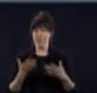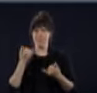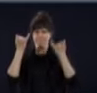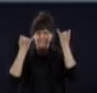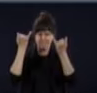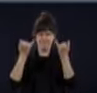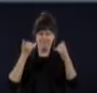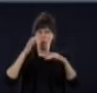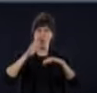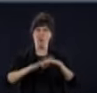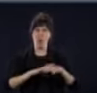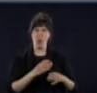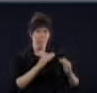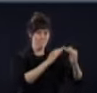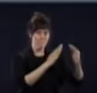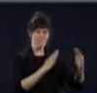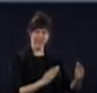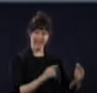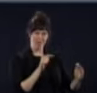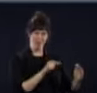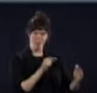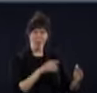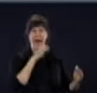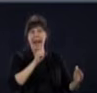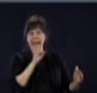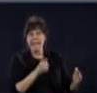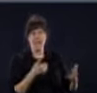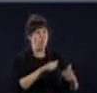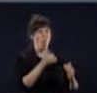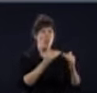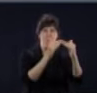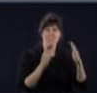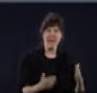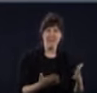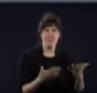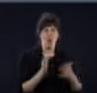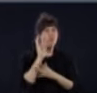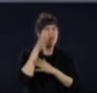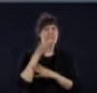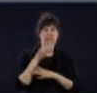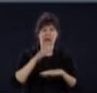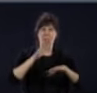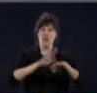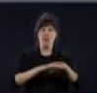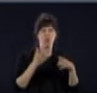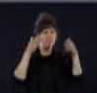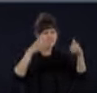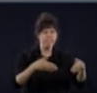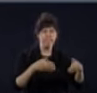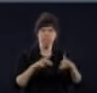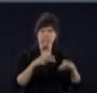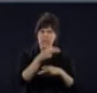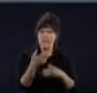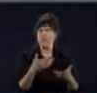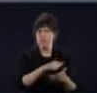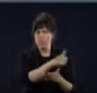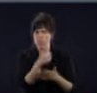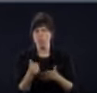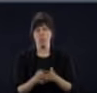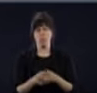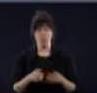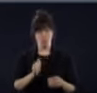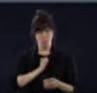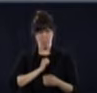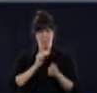des lieux alternatifs. On est trois ministres là-dessus, Mme Blais, M. Carman et moi-même. J'ai même une adjointe